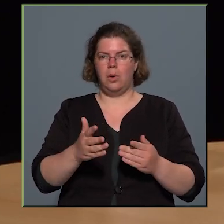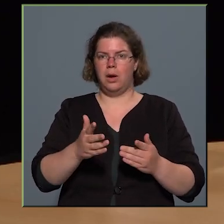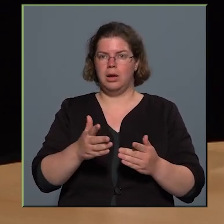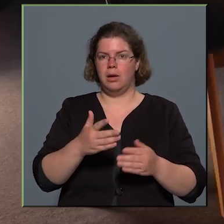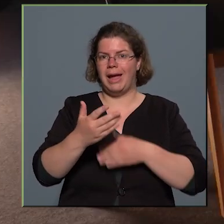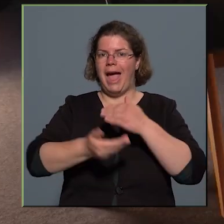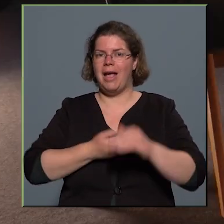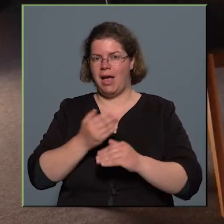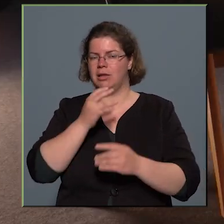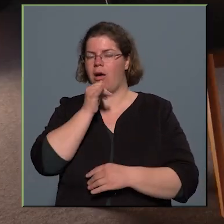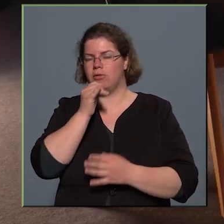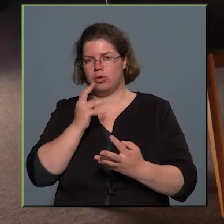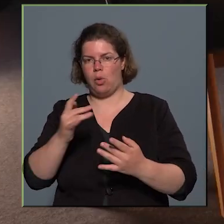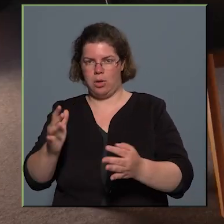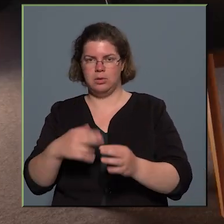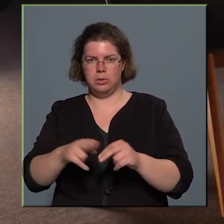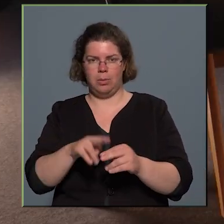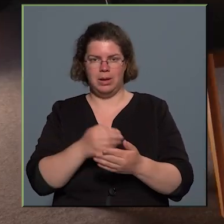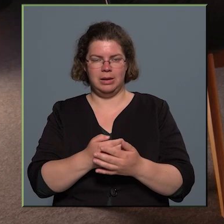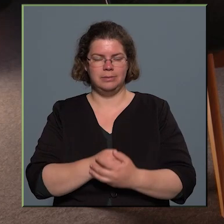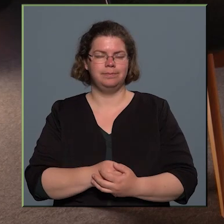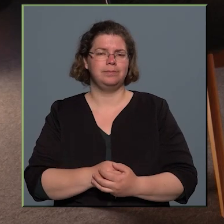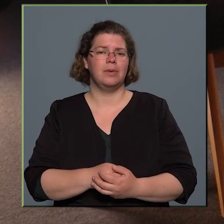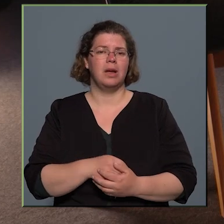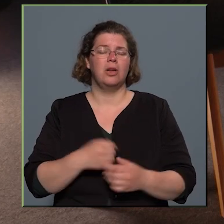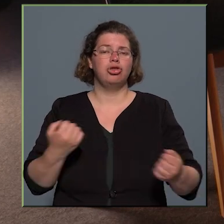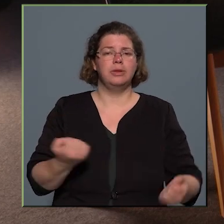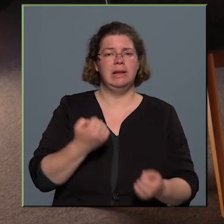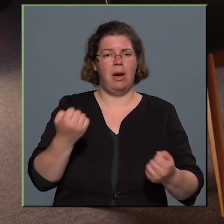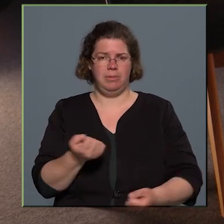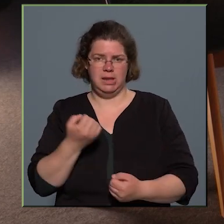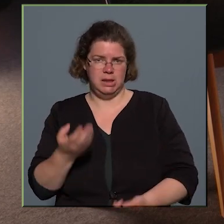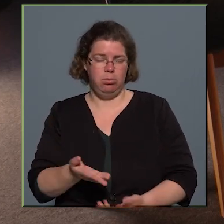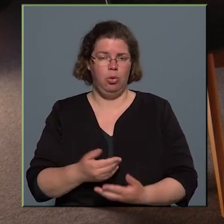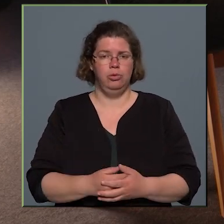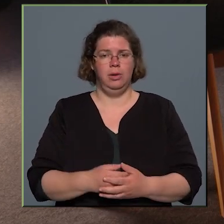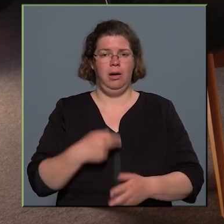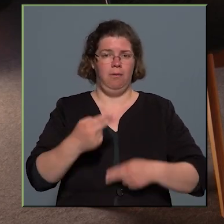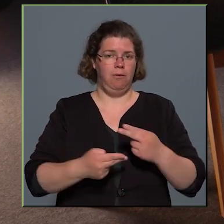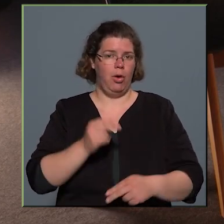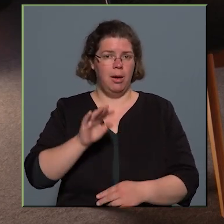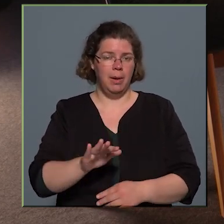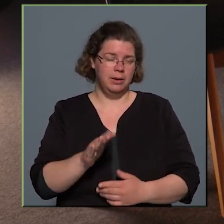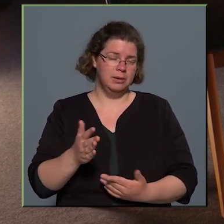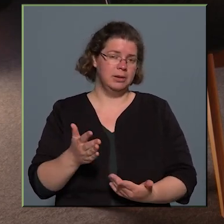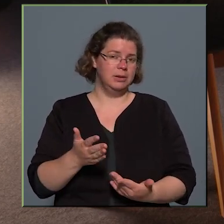felület értéke. Végül is a dinamizmus a folyamatnak, az